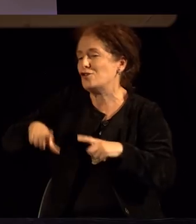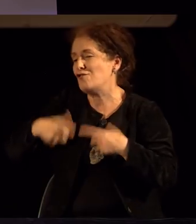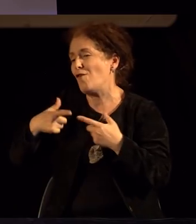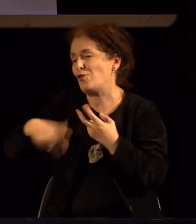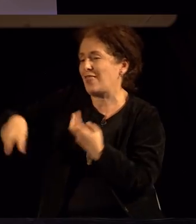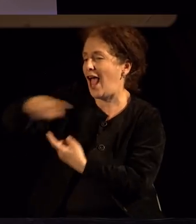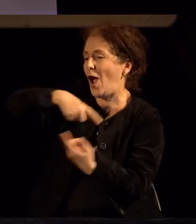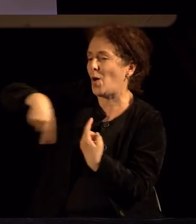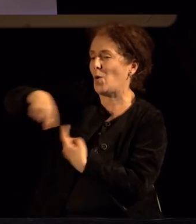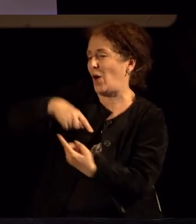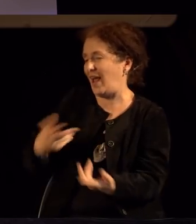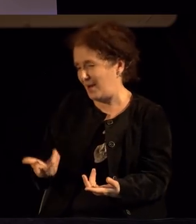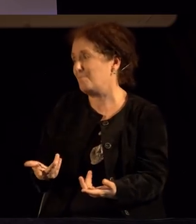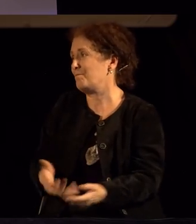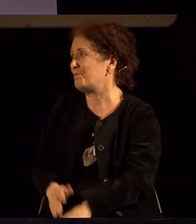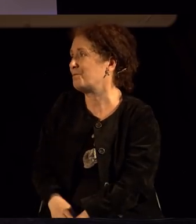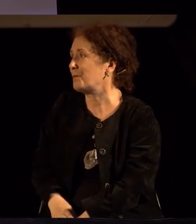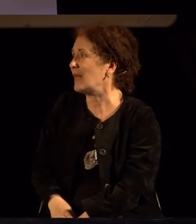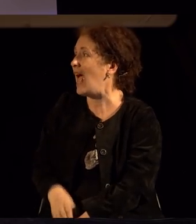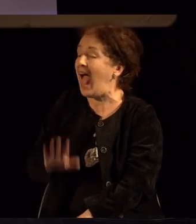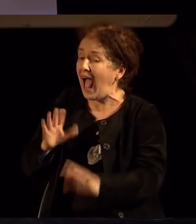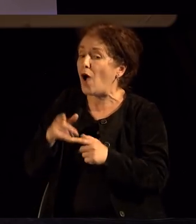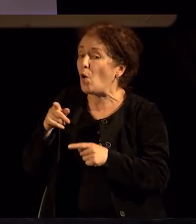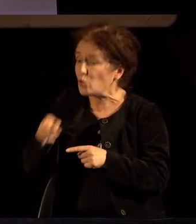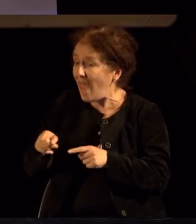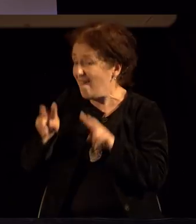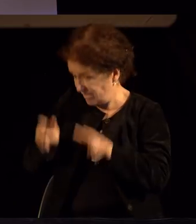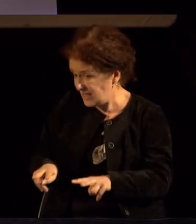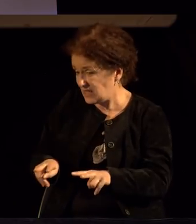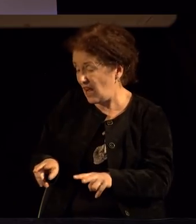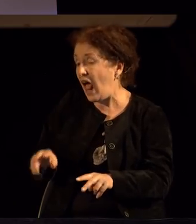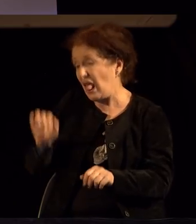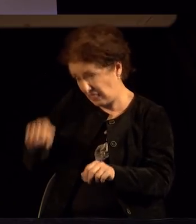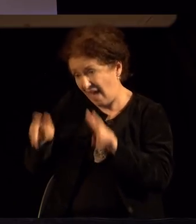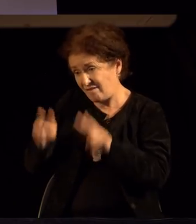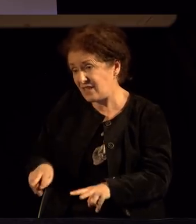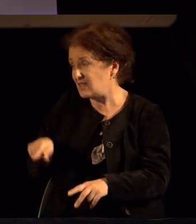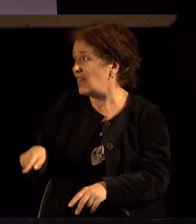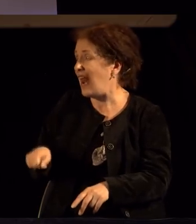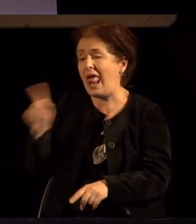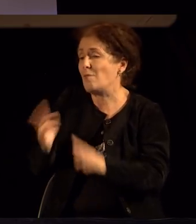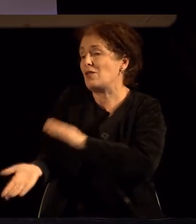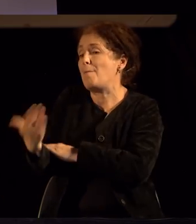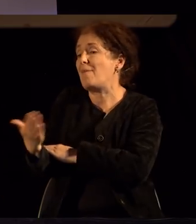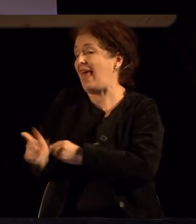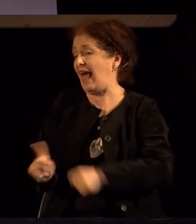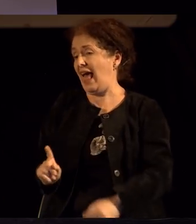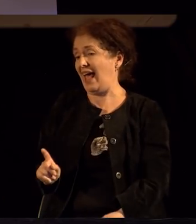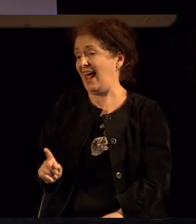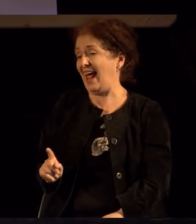одвива. Е, сега, ако е тоа факт, а факт е, и нема некој да бега од тоа,